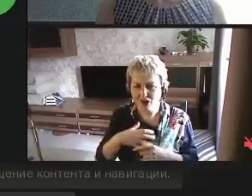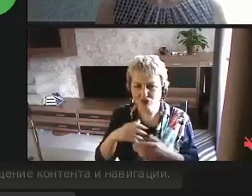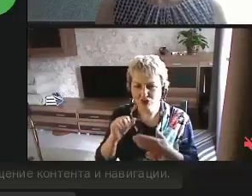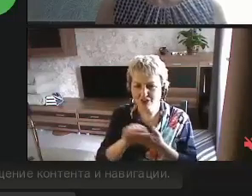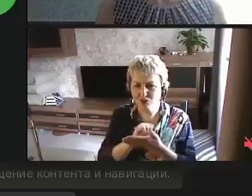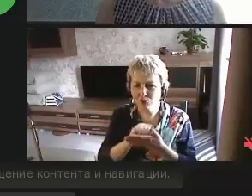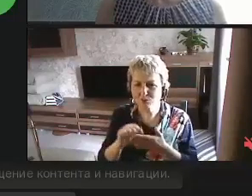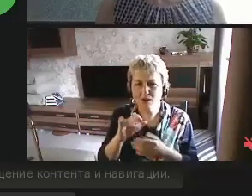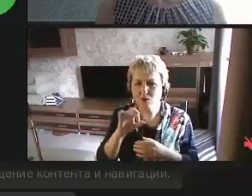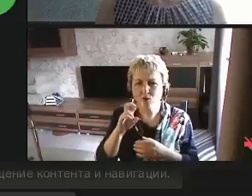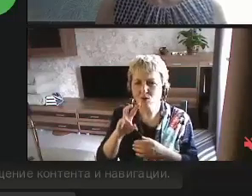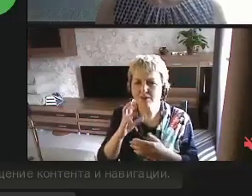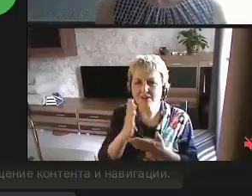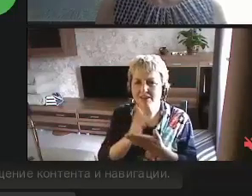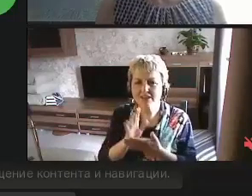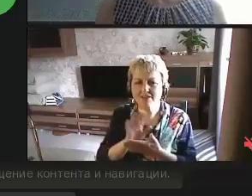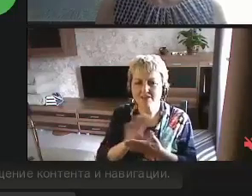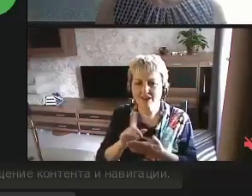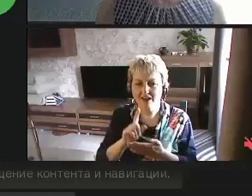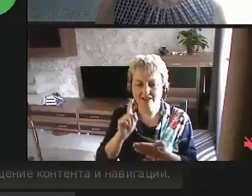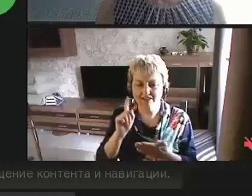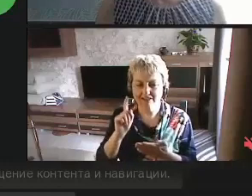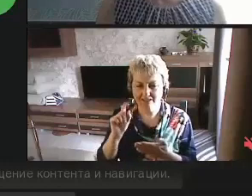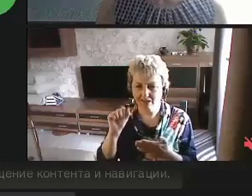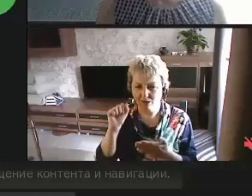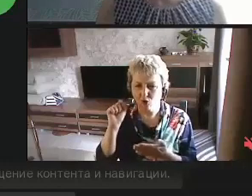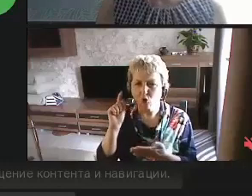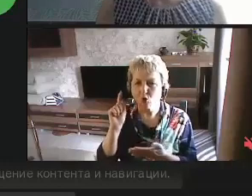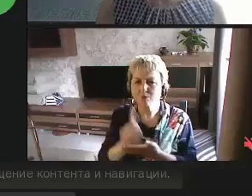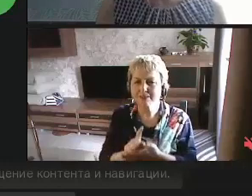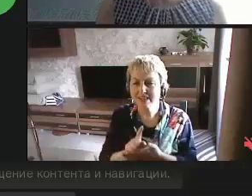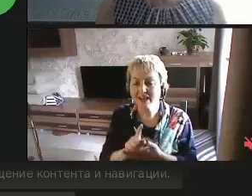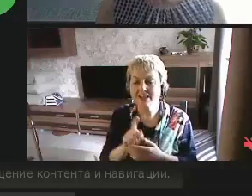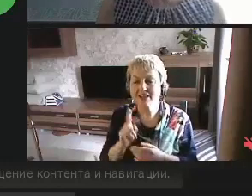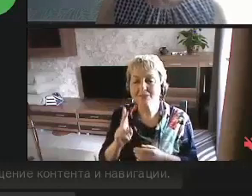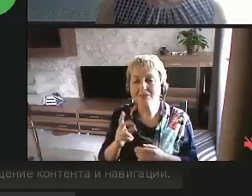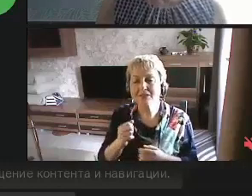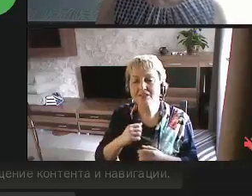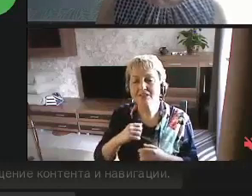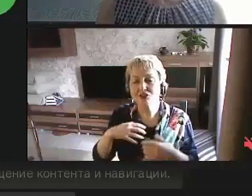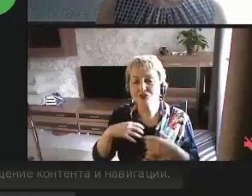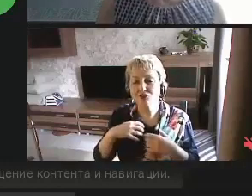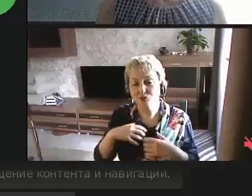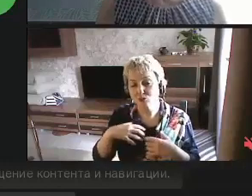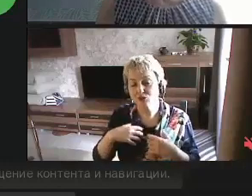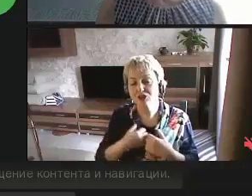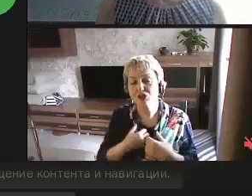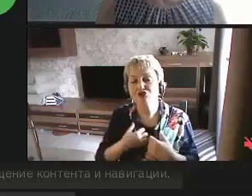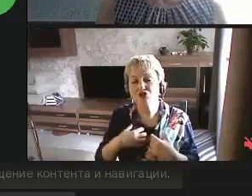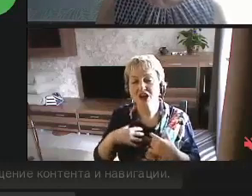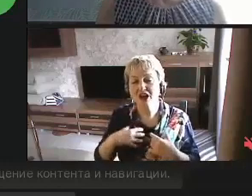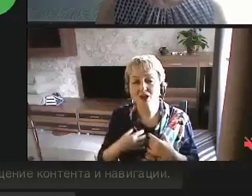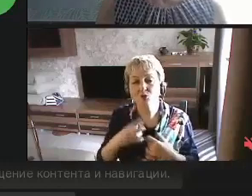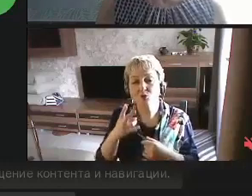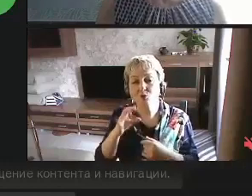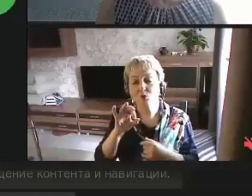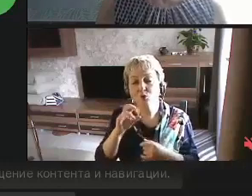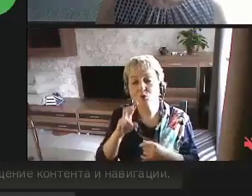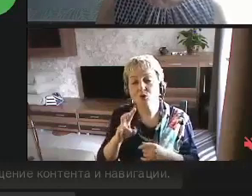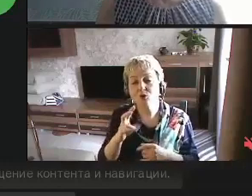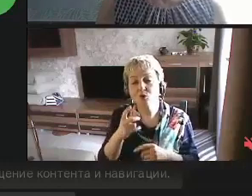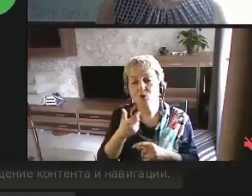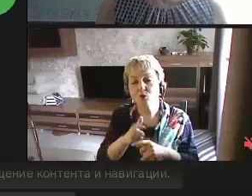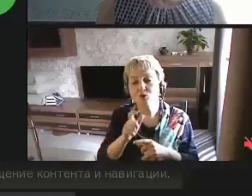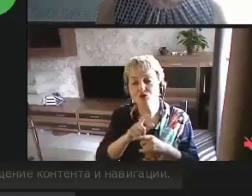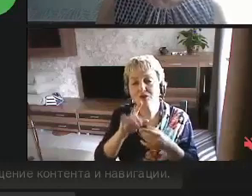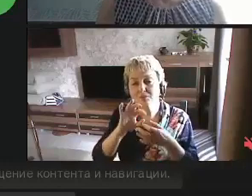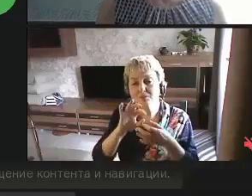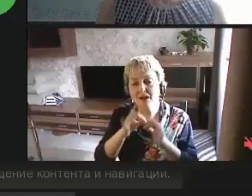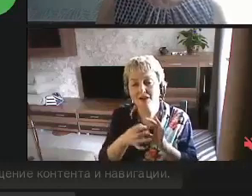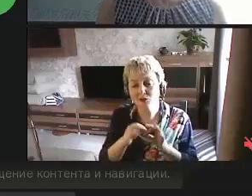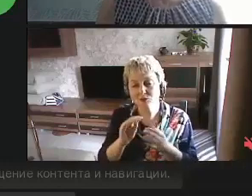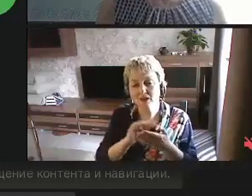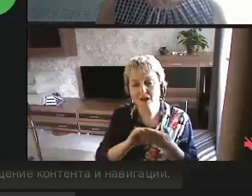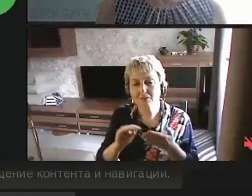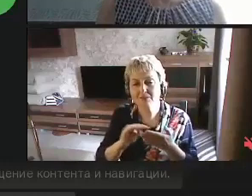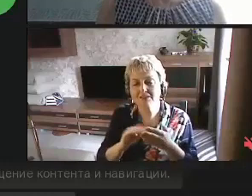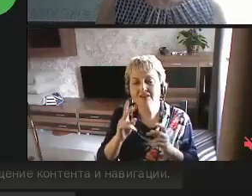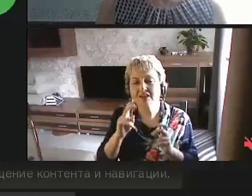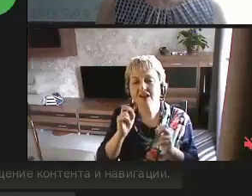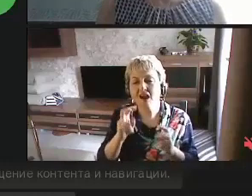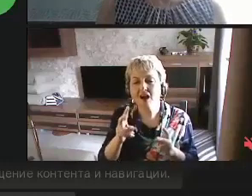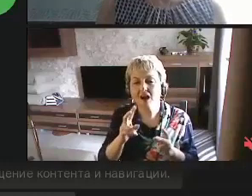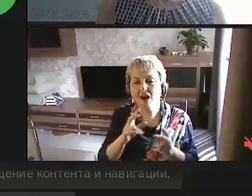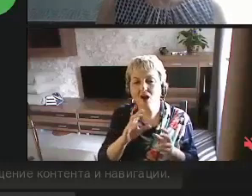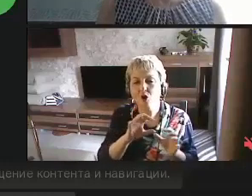он не является обязательным, к сожалению, но он очень подробно описывает, как